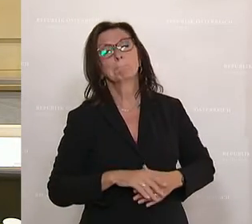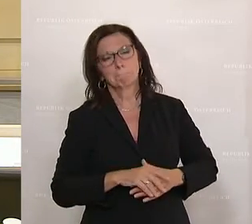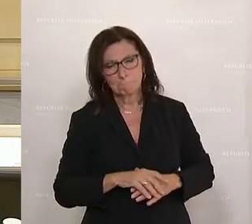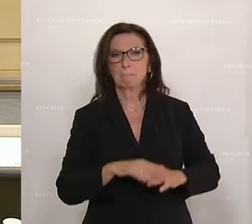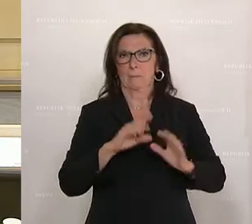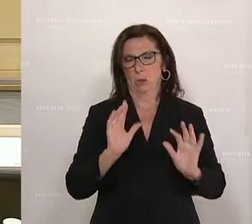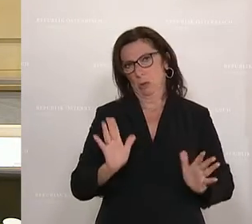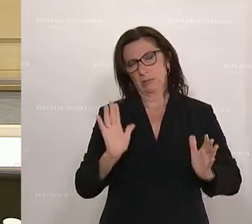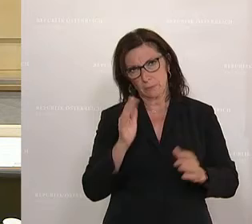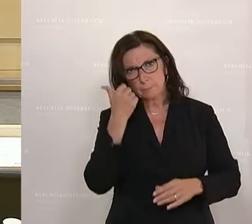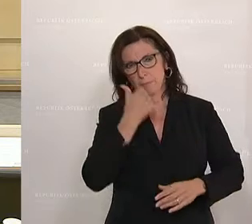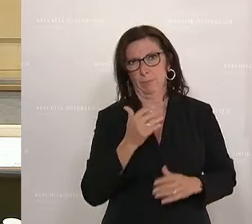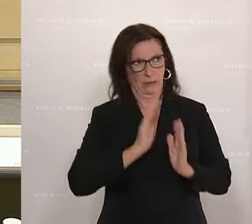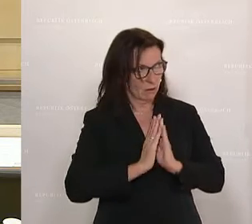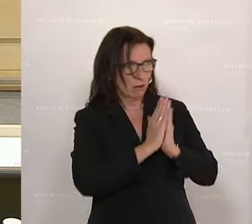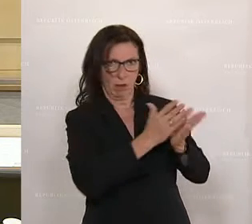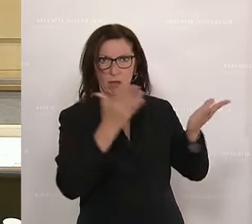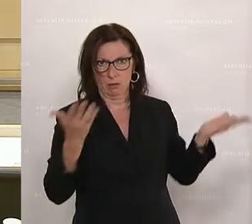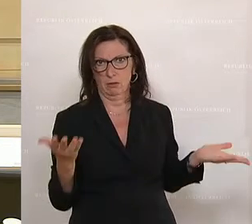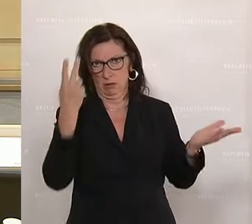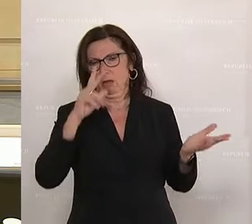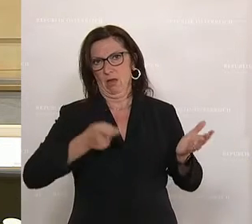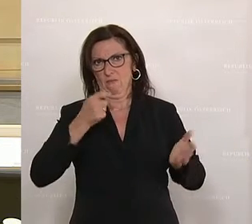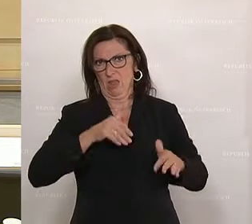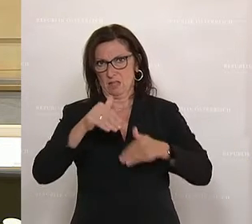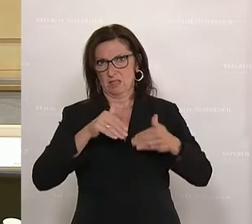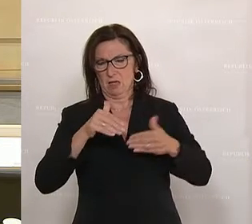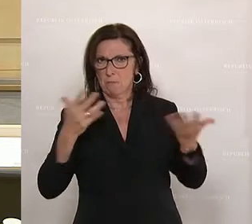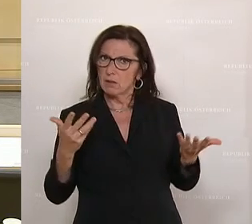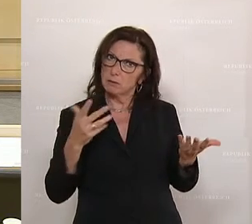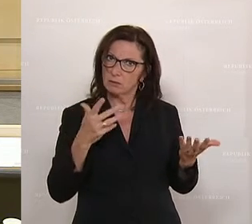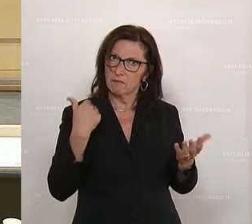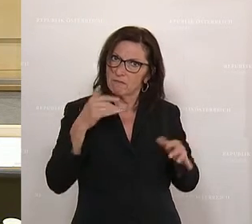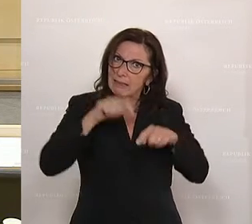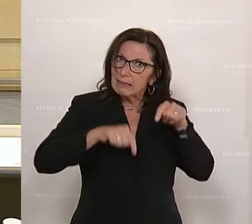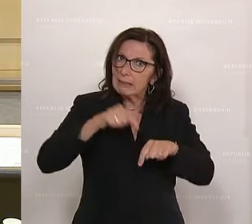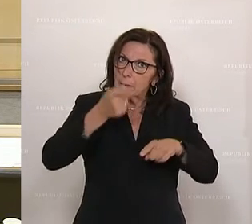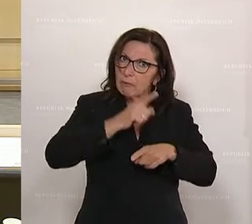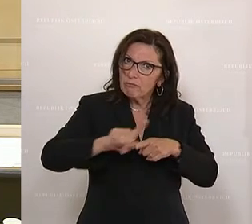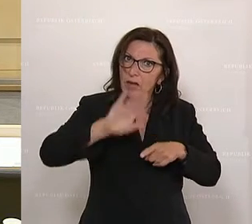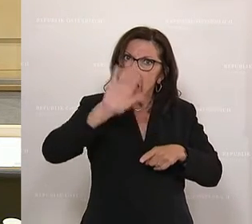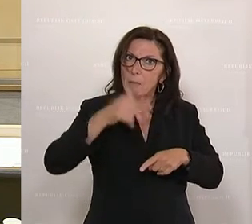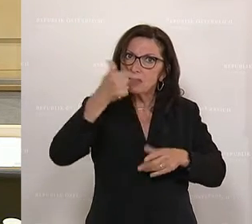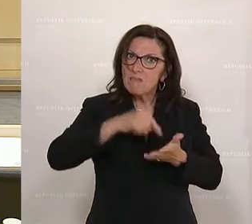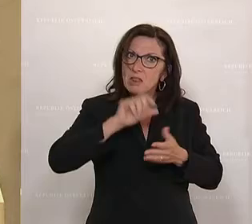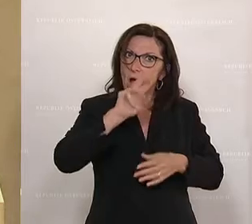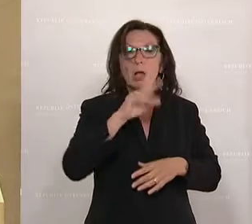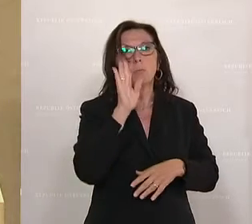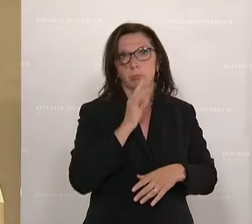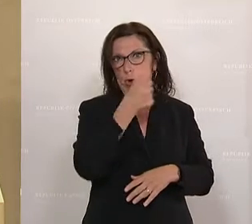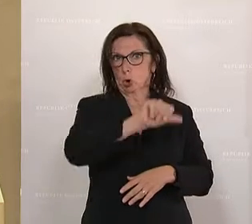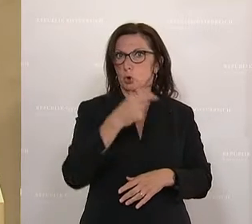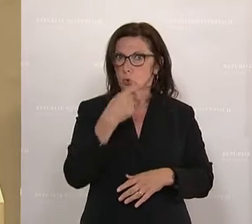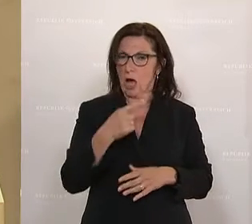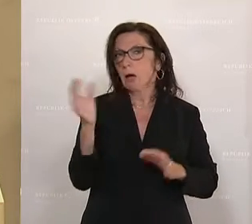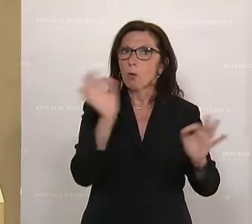Also da würde ich Sie erstens einmal ersuchen, Herr Finanzminister, entweder es ist ein Tippfehler und es geht um ab 2013, dann sagen Sie es, oder Sie haben hier